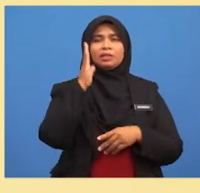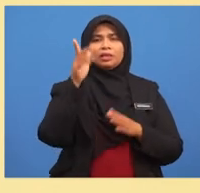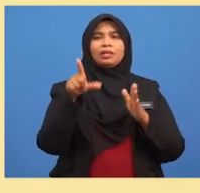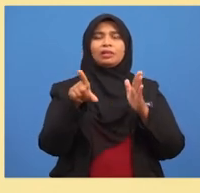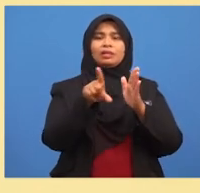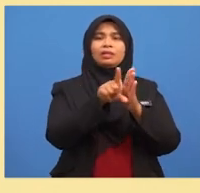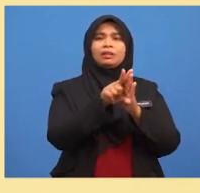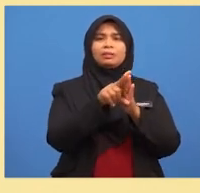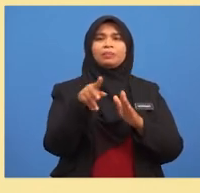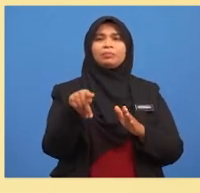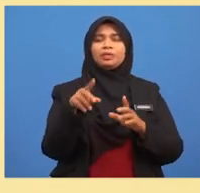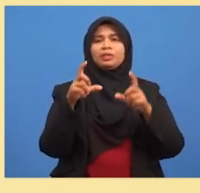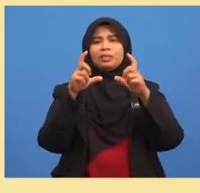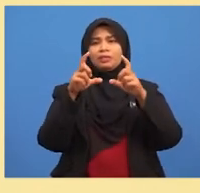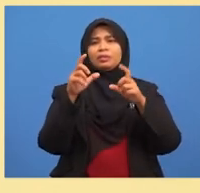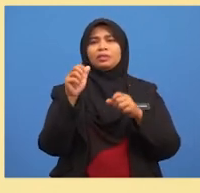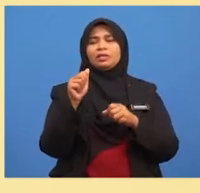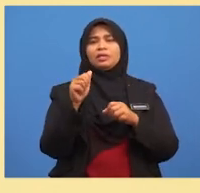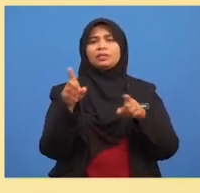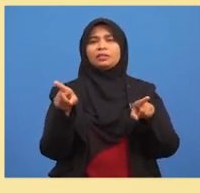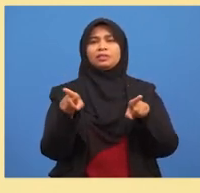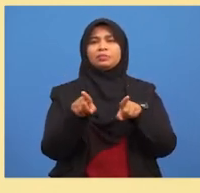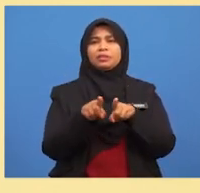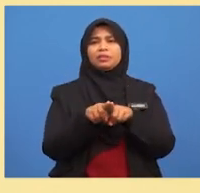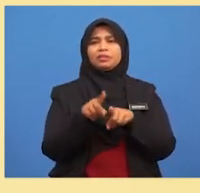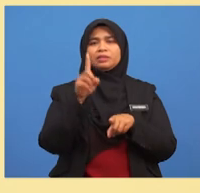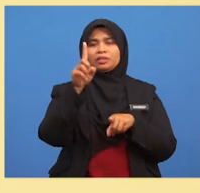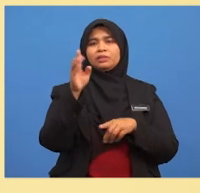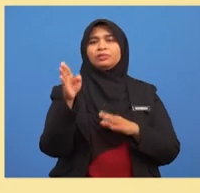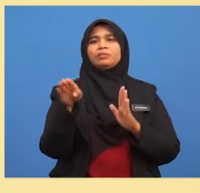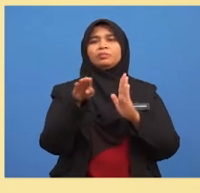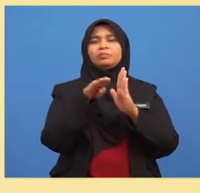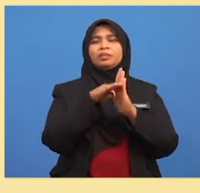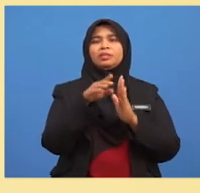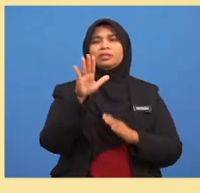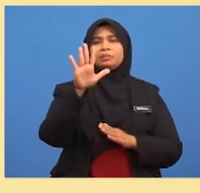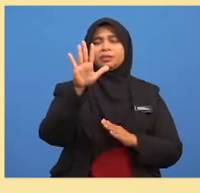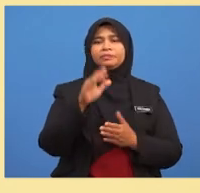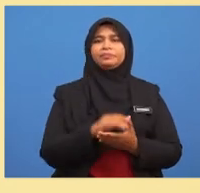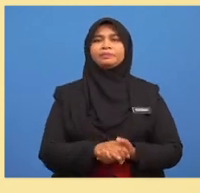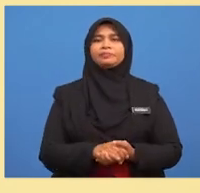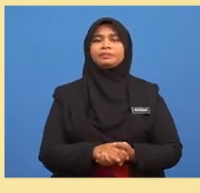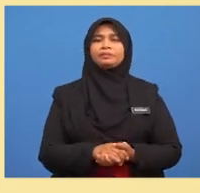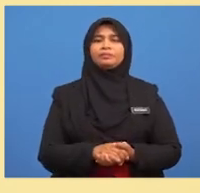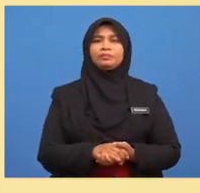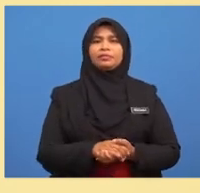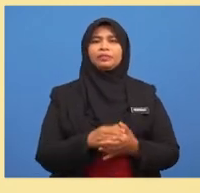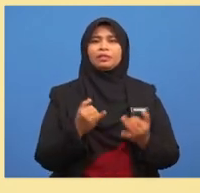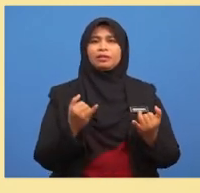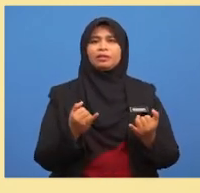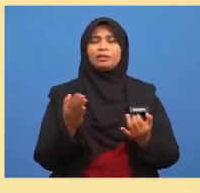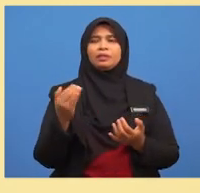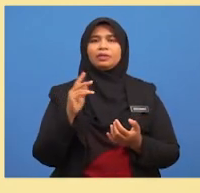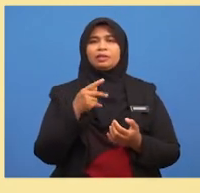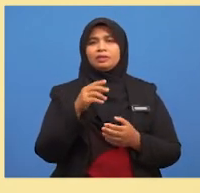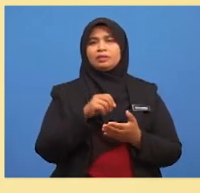P dalam kurungan A sama dengan 1 per 5 Sekarang, mari